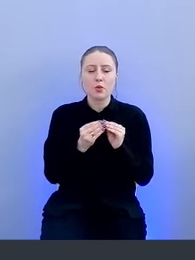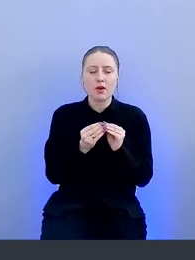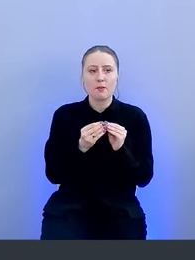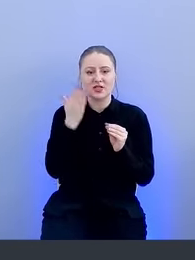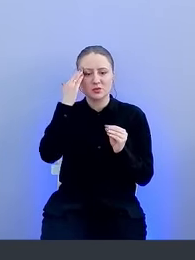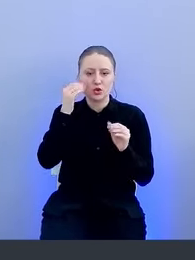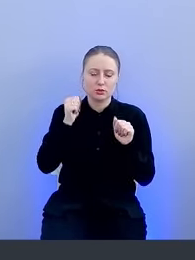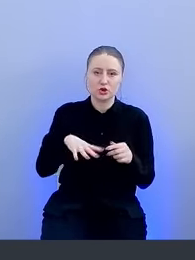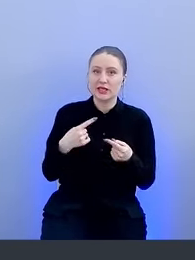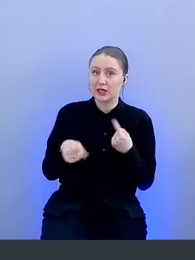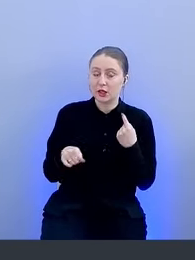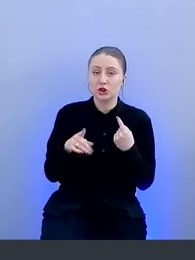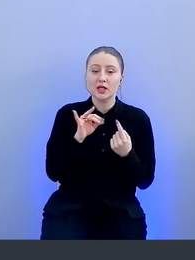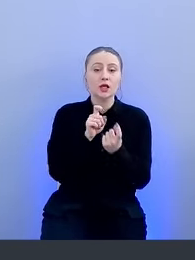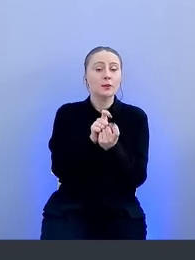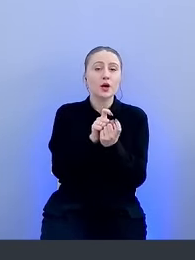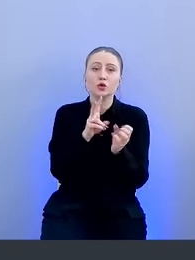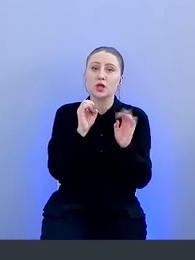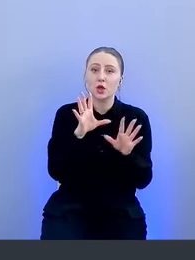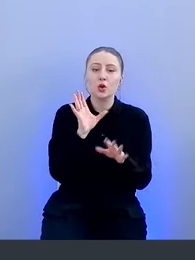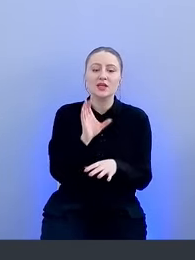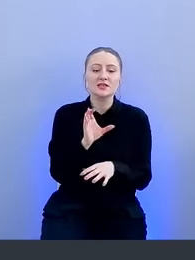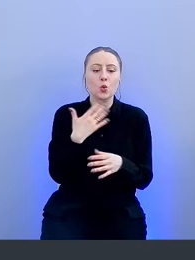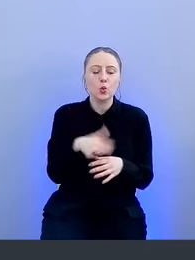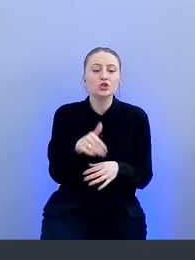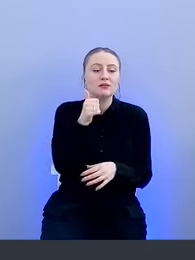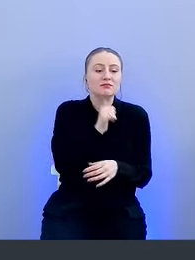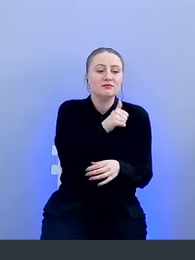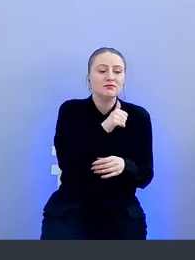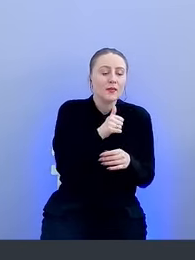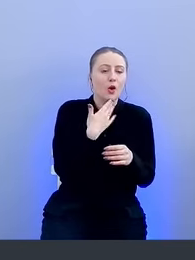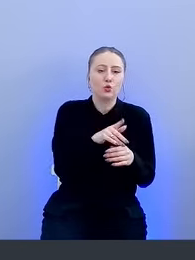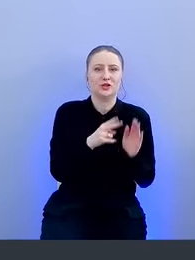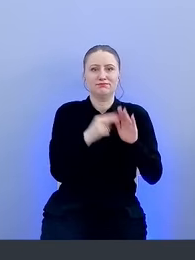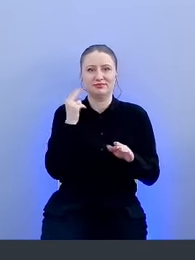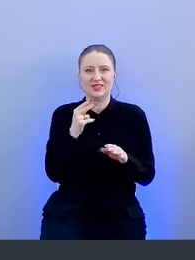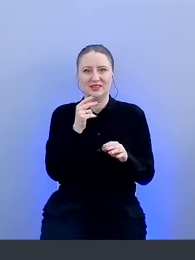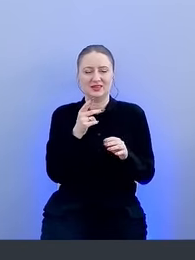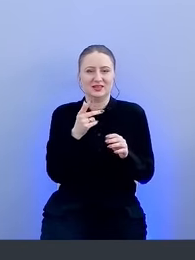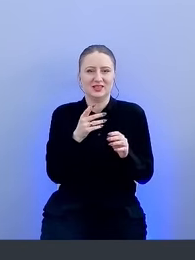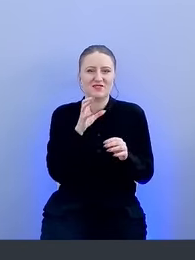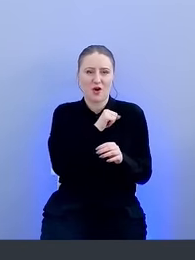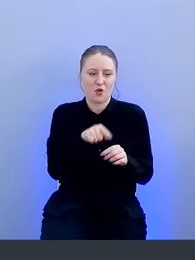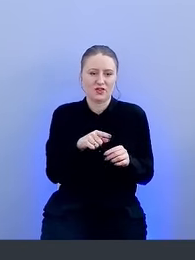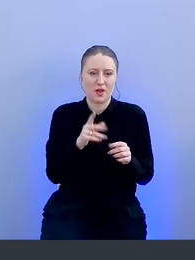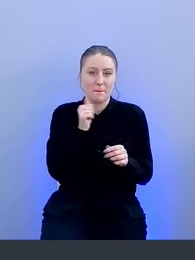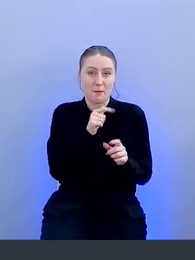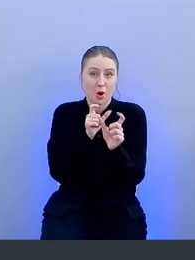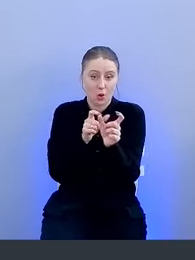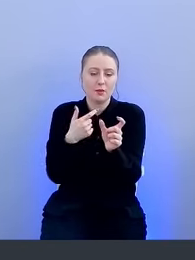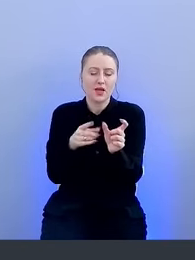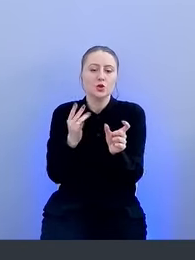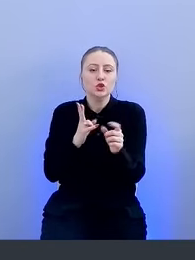иначе. И бороться не только лишь с компроментированными паролями в утечках, но и пытаться предотвратить